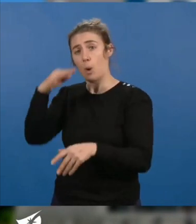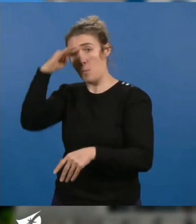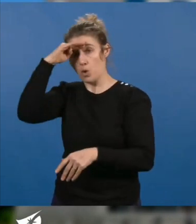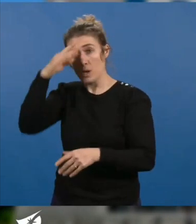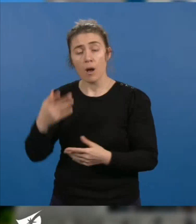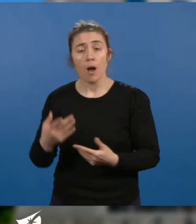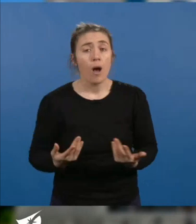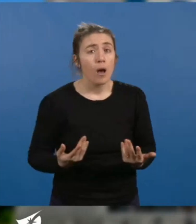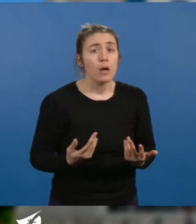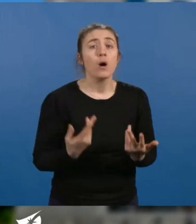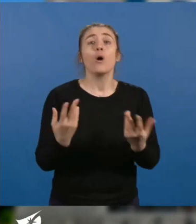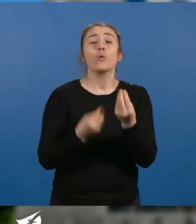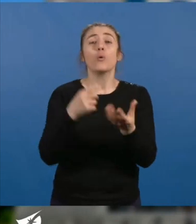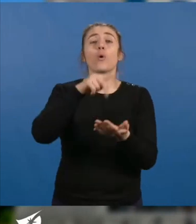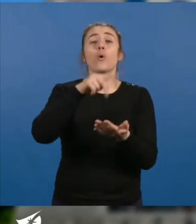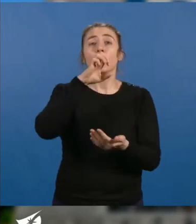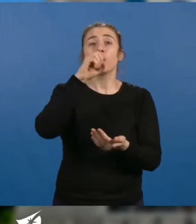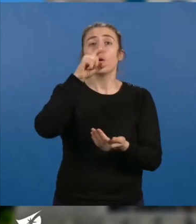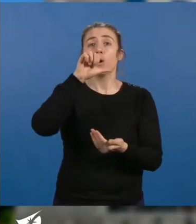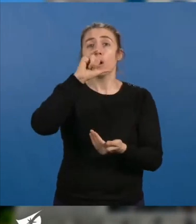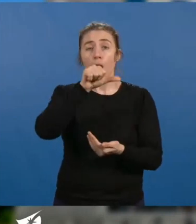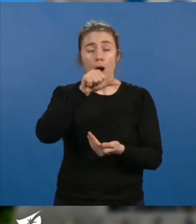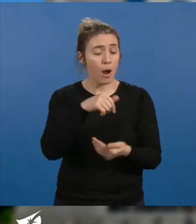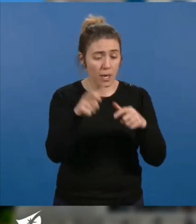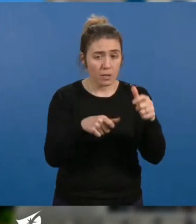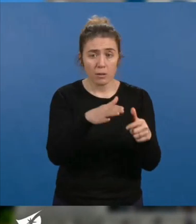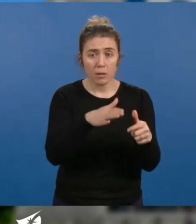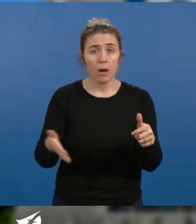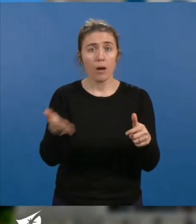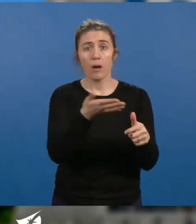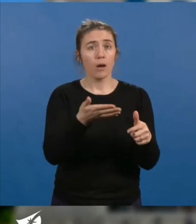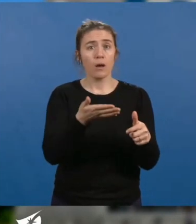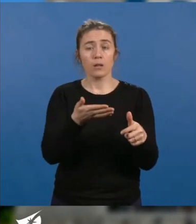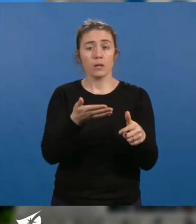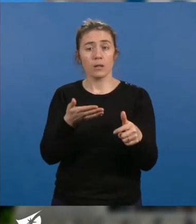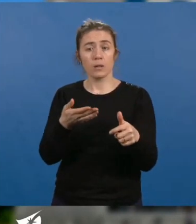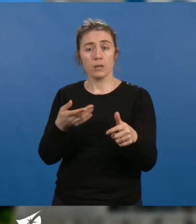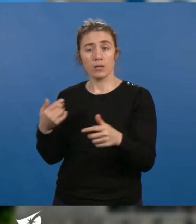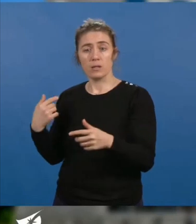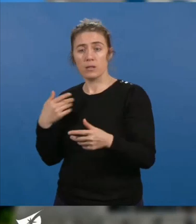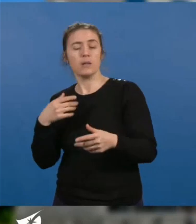Veolia ont été graciés, puisque les dérictions ont été déboutées.